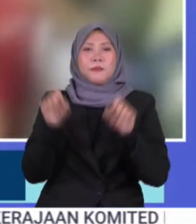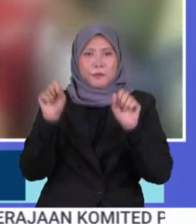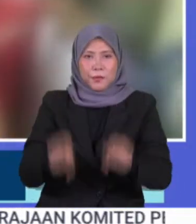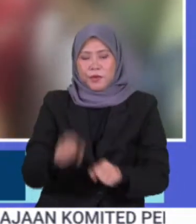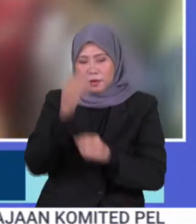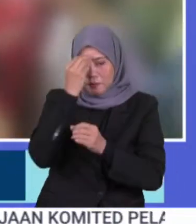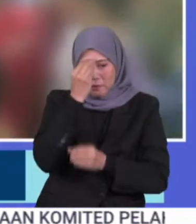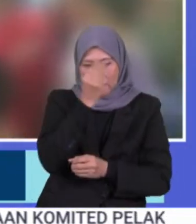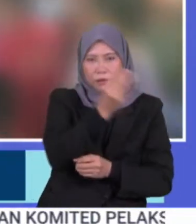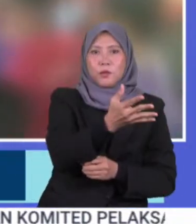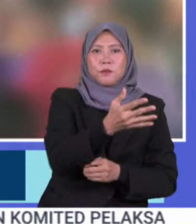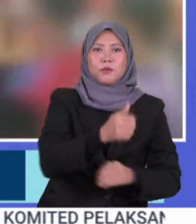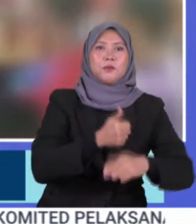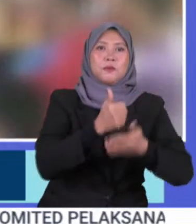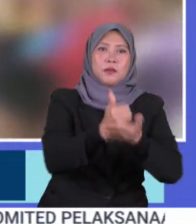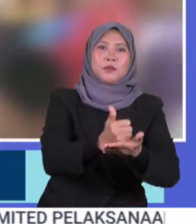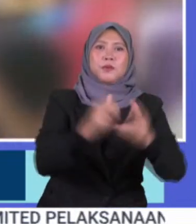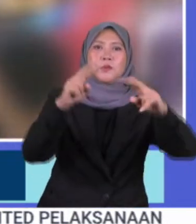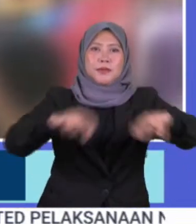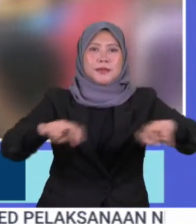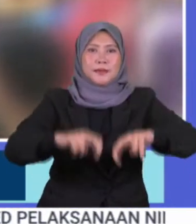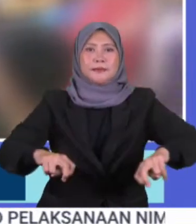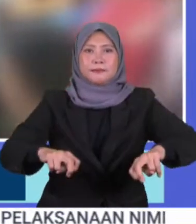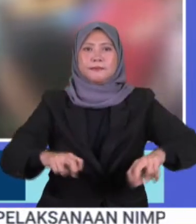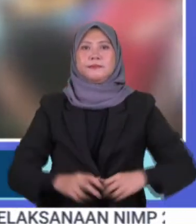menyalurkannya bagi membantu siasatan